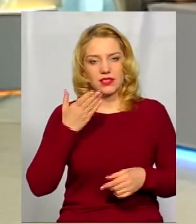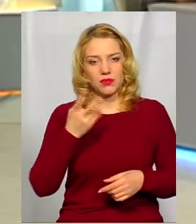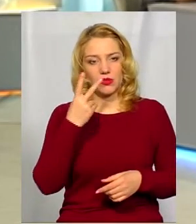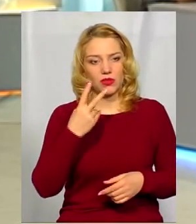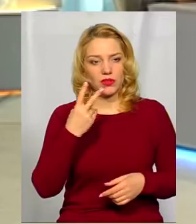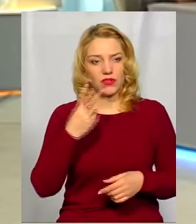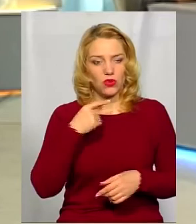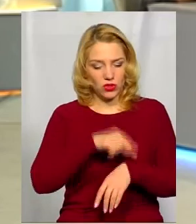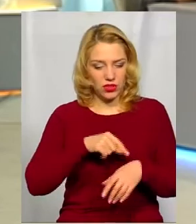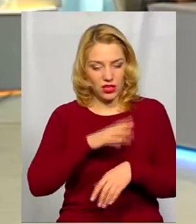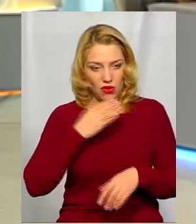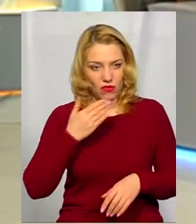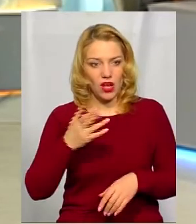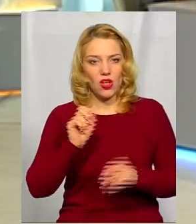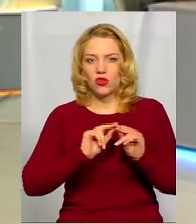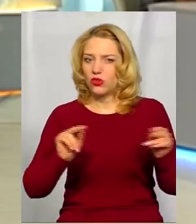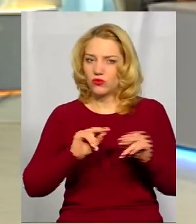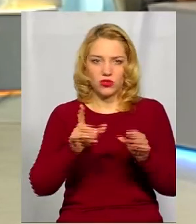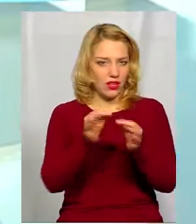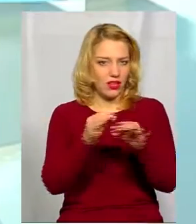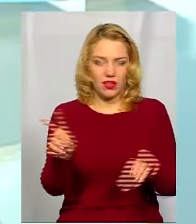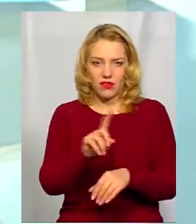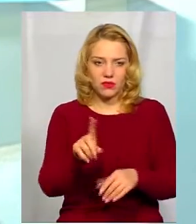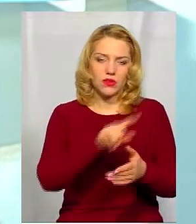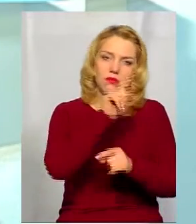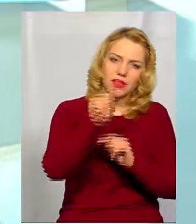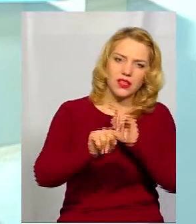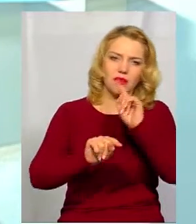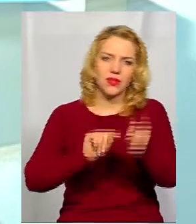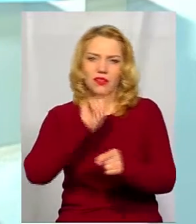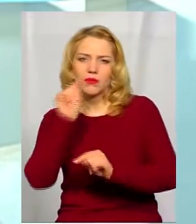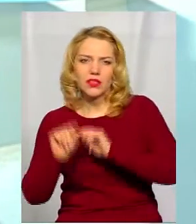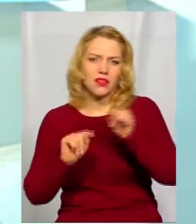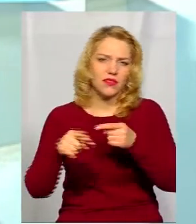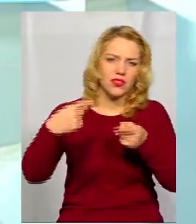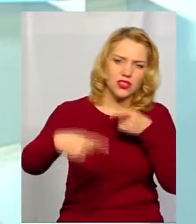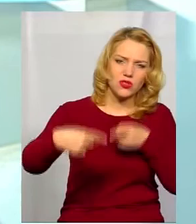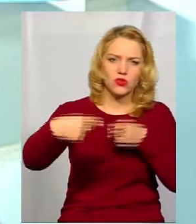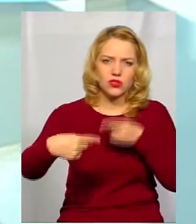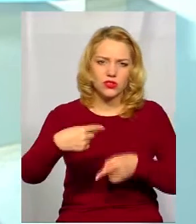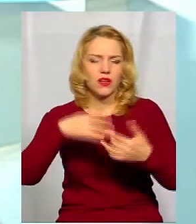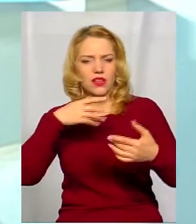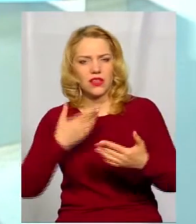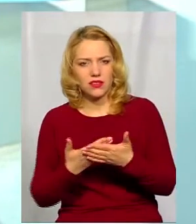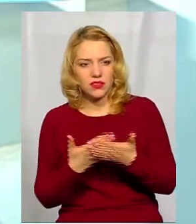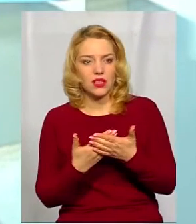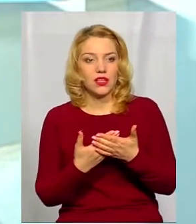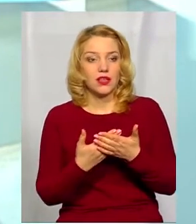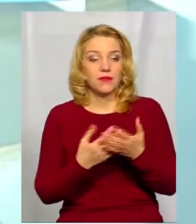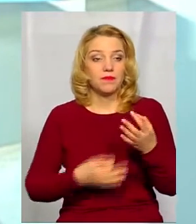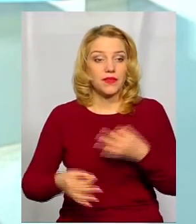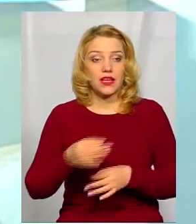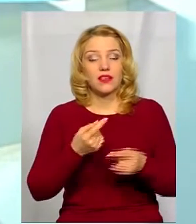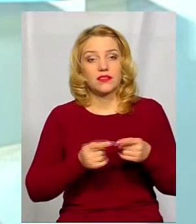але вчителі його потім дуже-дуже довго не відпускали, тому що були такі-такі питання, щось вони там дискусували, спорили. Ось,